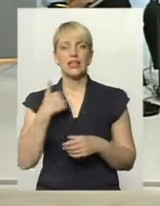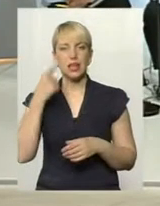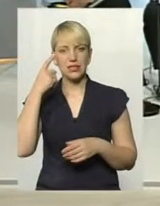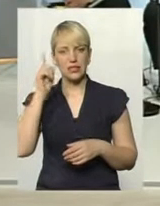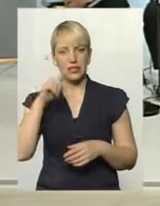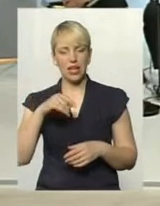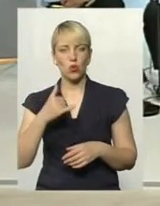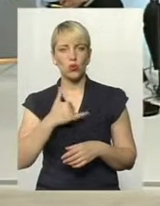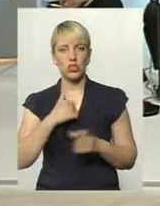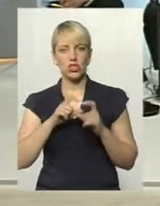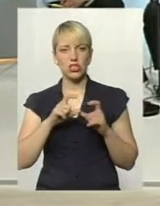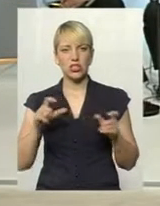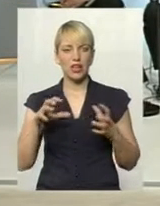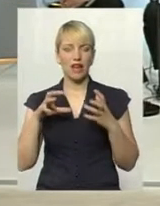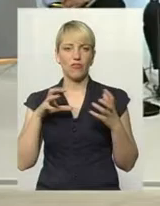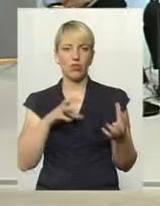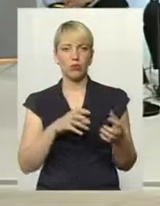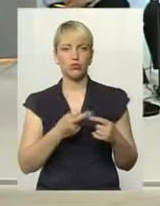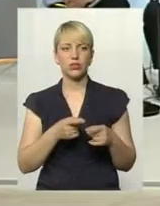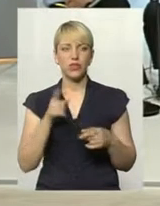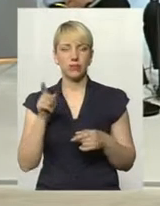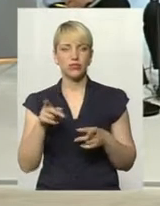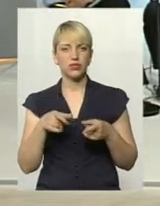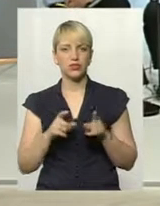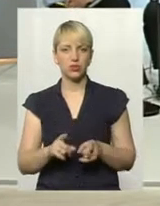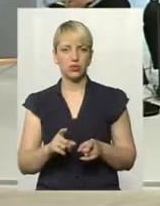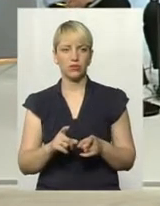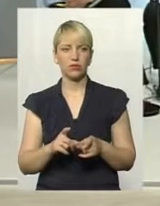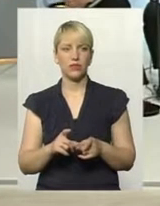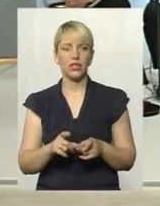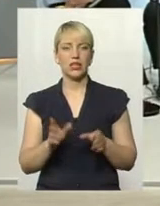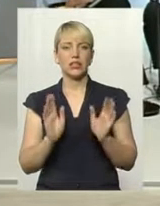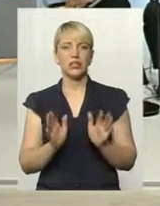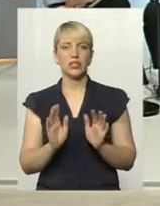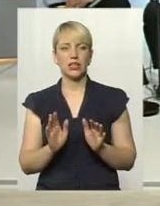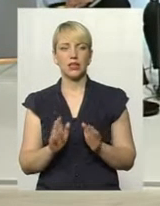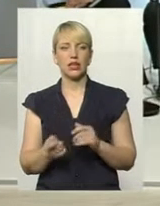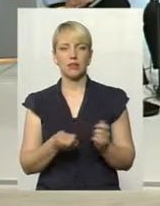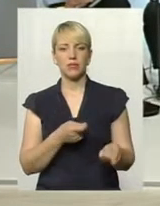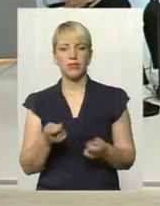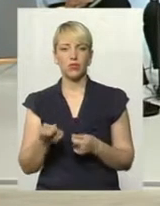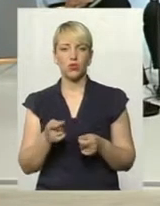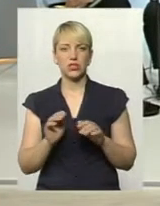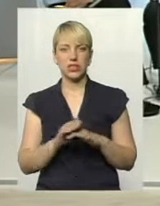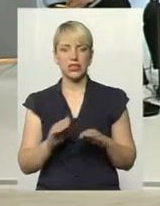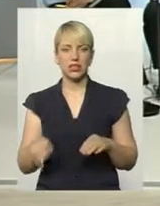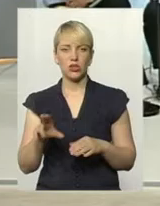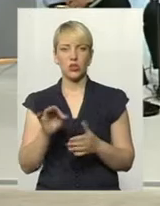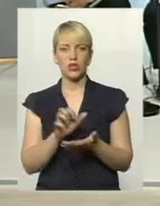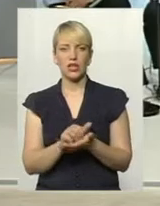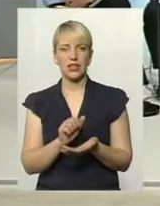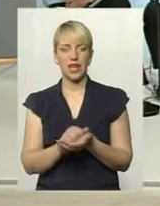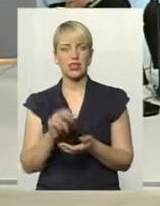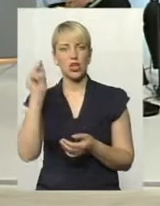в нас шкільний автобус, там дійсно тільки підвозка дітей до занять, до школи.